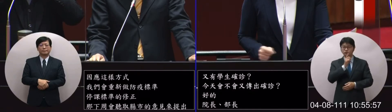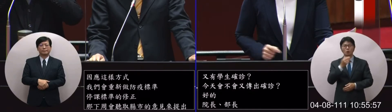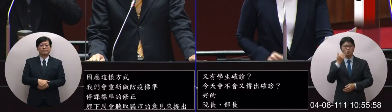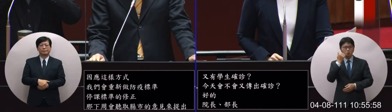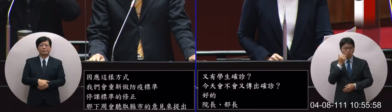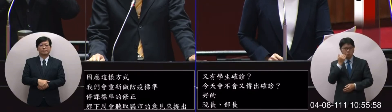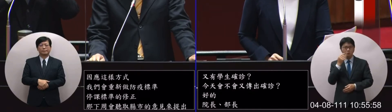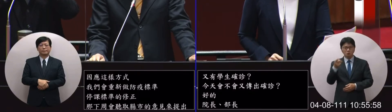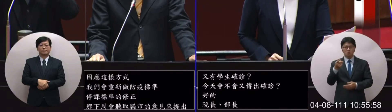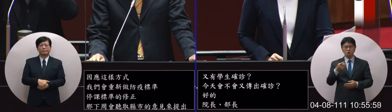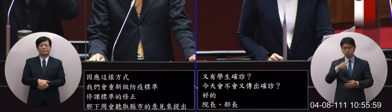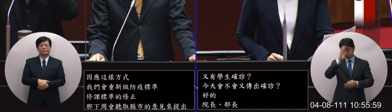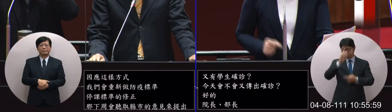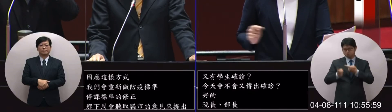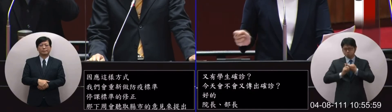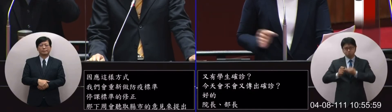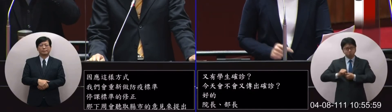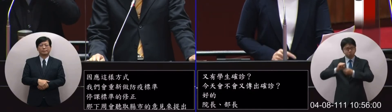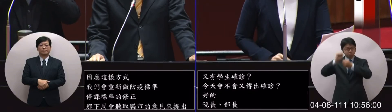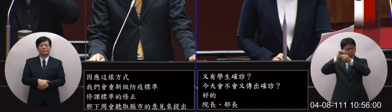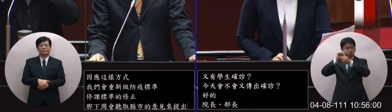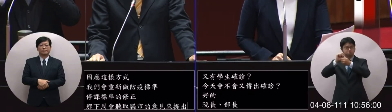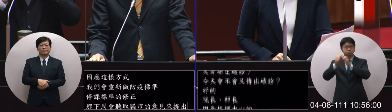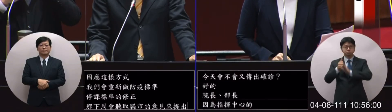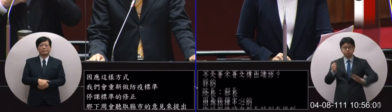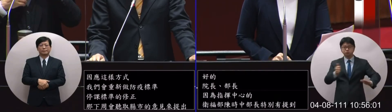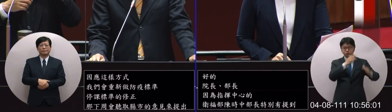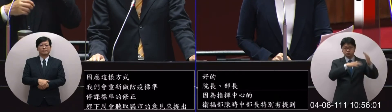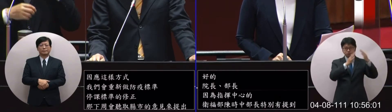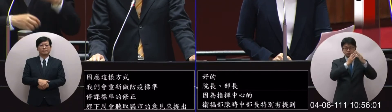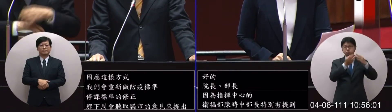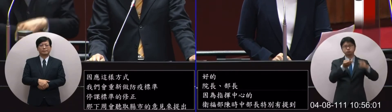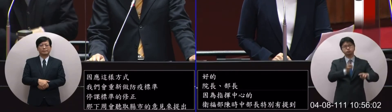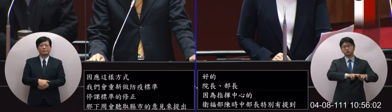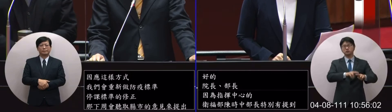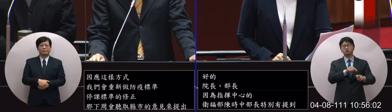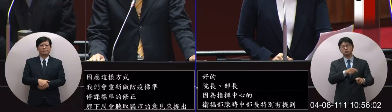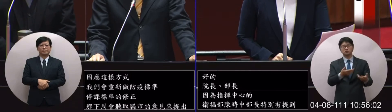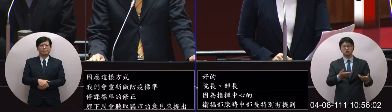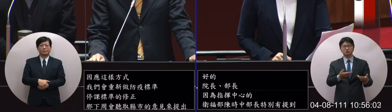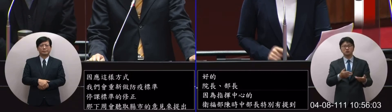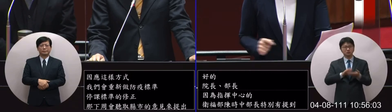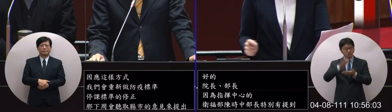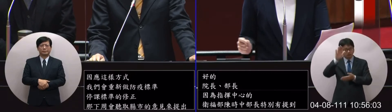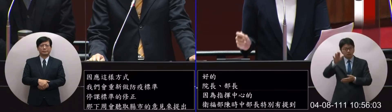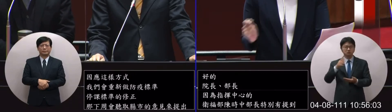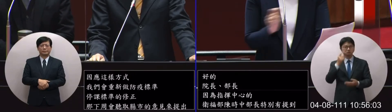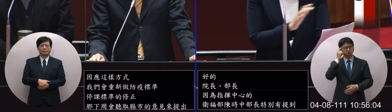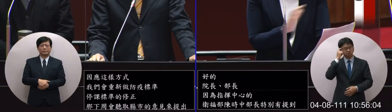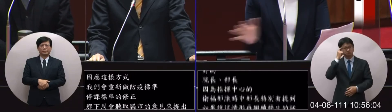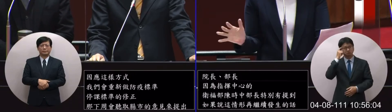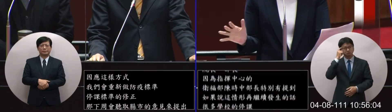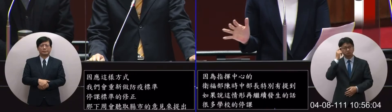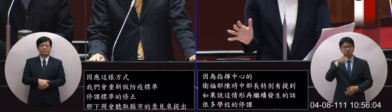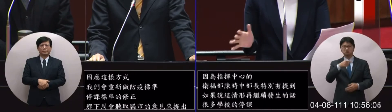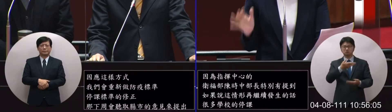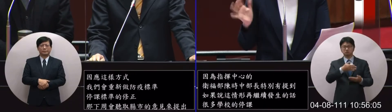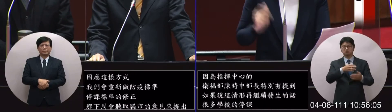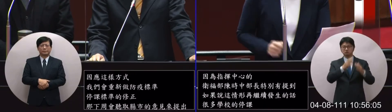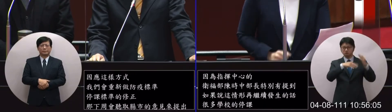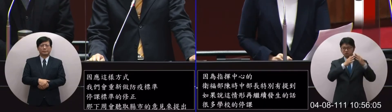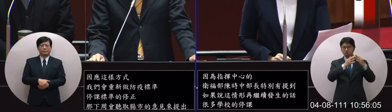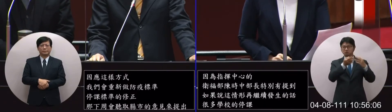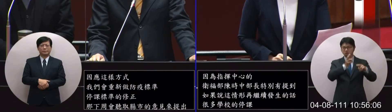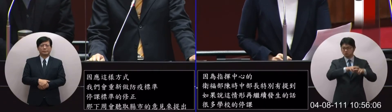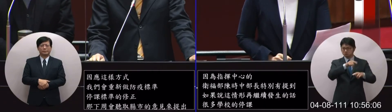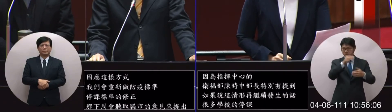形再繼續發生的話很多學校的停課未來可能就認為說這個停課的方式是